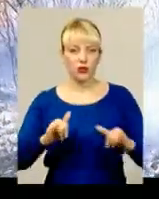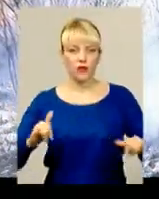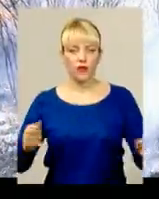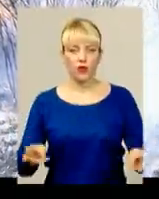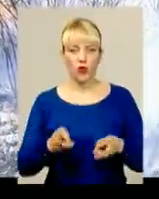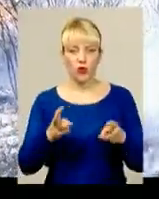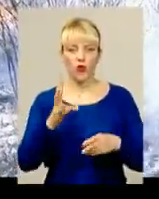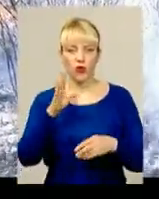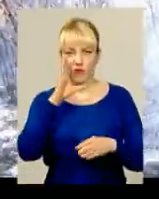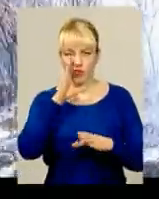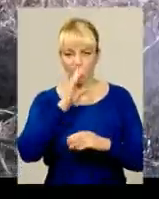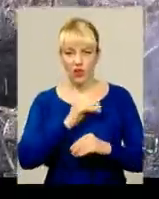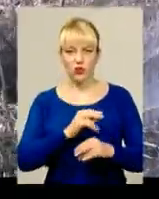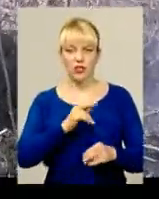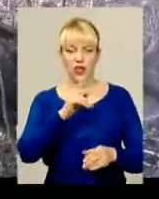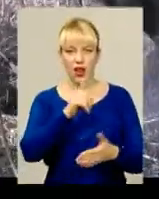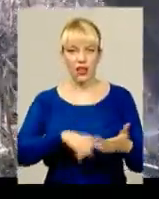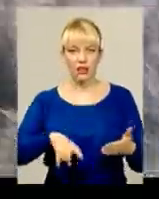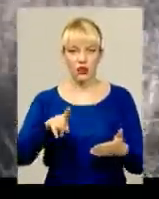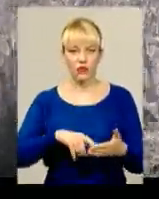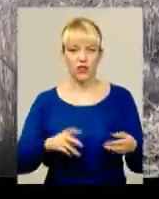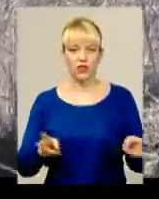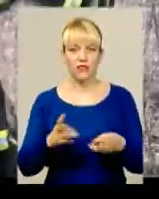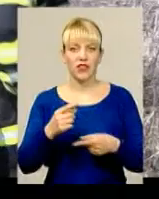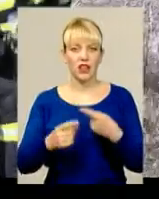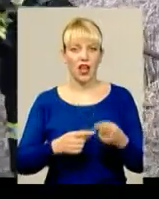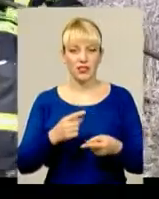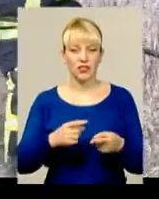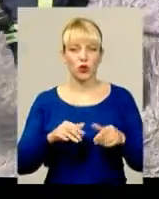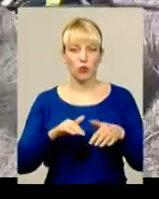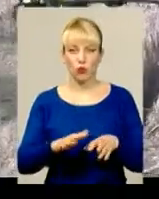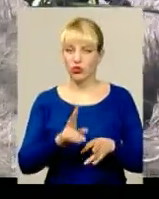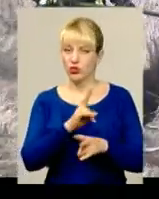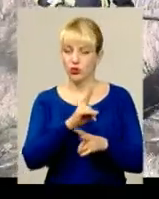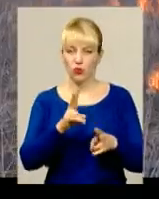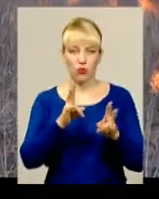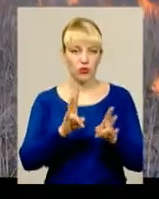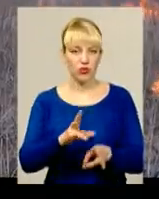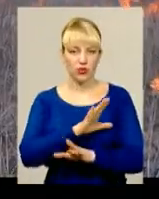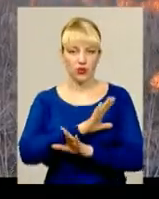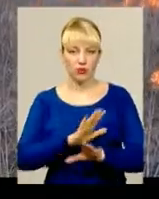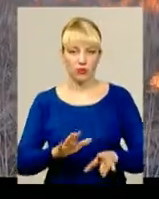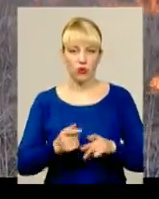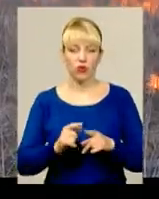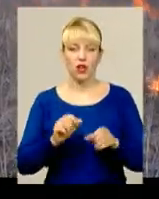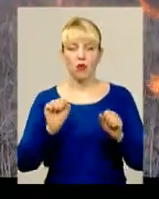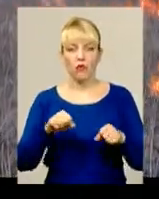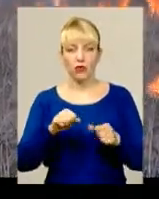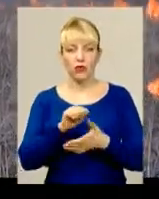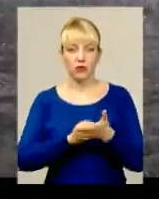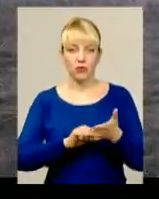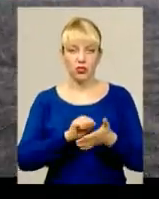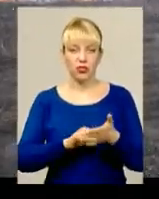локалізувати та ліквідувати пожежу. Внаслідок події ніхто не постраждав, імовірна причина загоряння – необережне